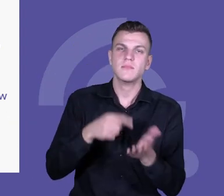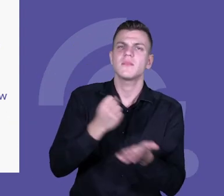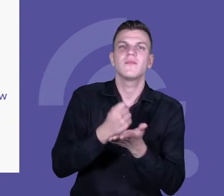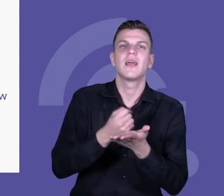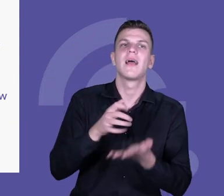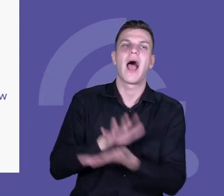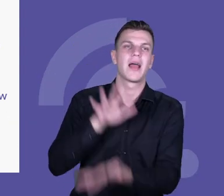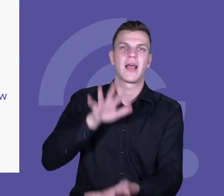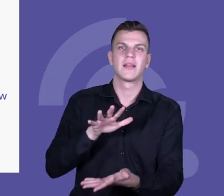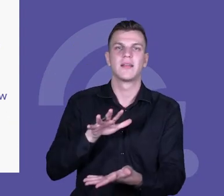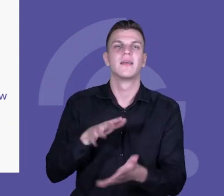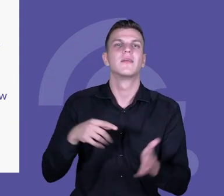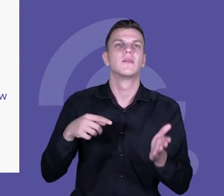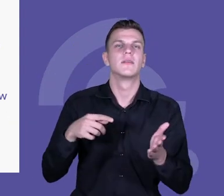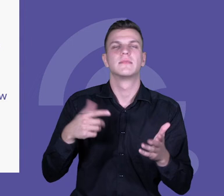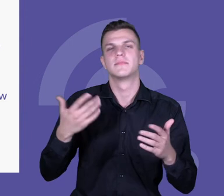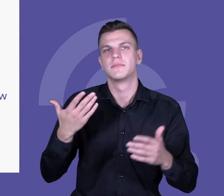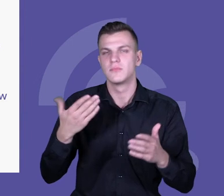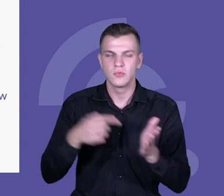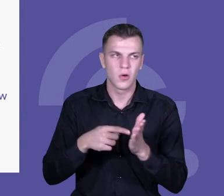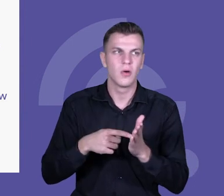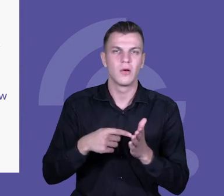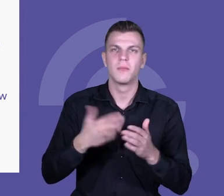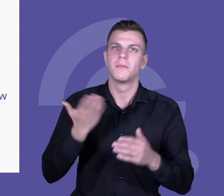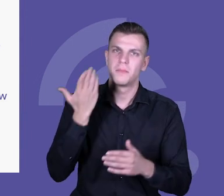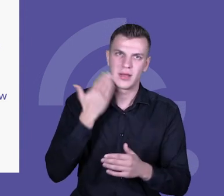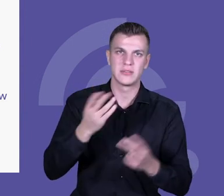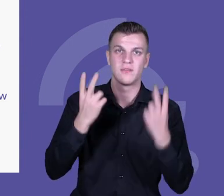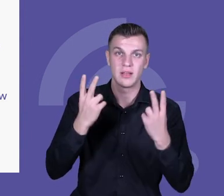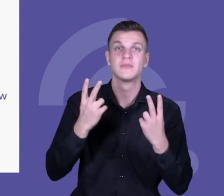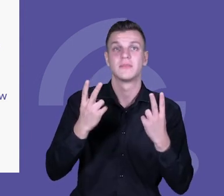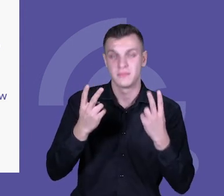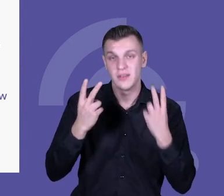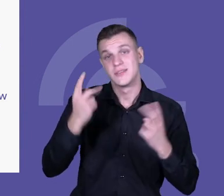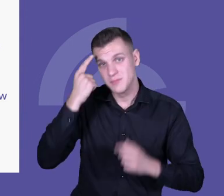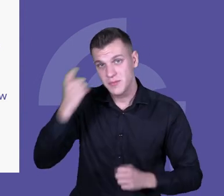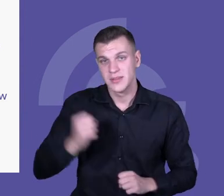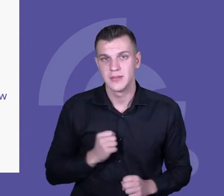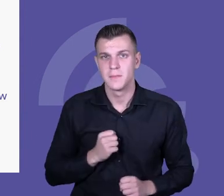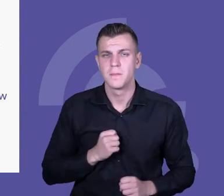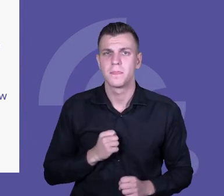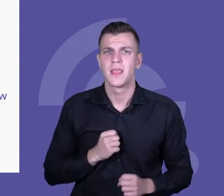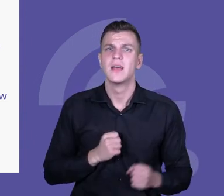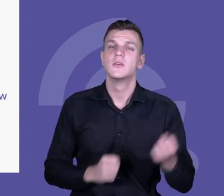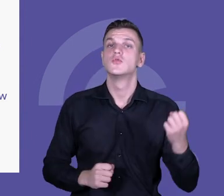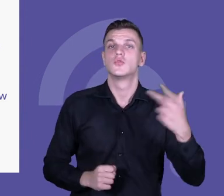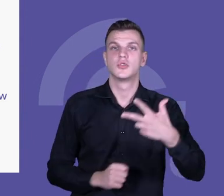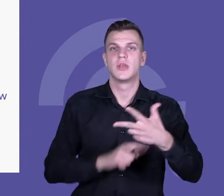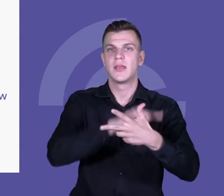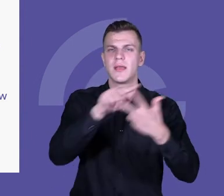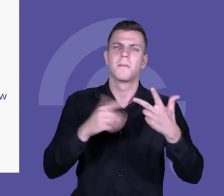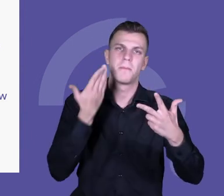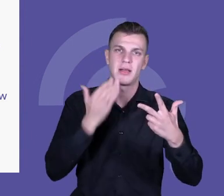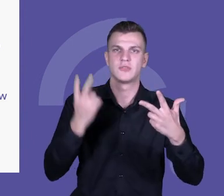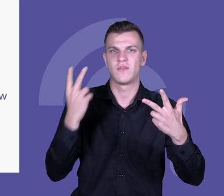szczególnie istotne, więc na to zwracamy uwagę. Te trzy takie komponenty, które są super ważne